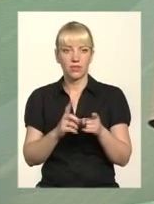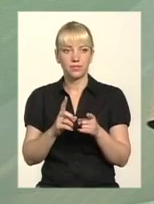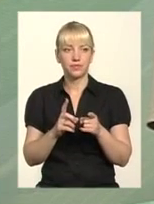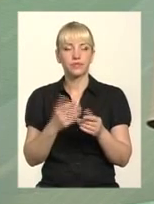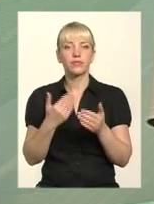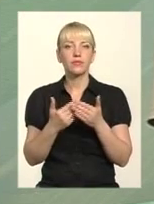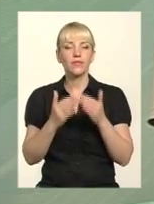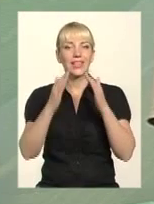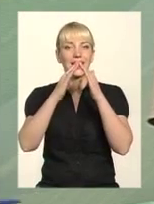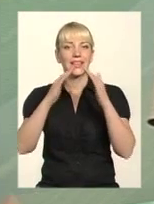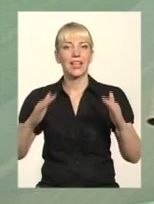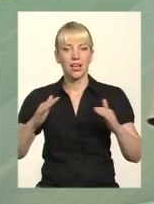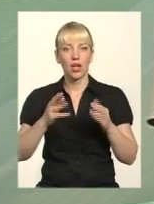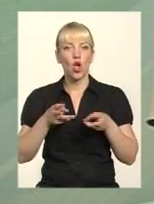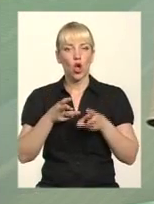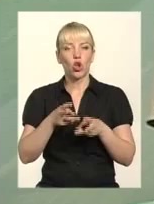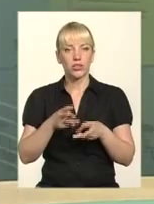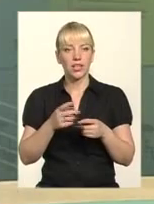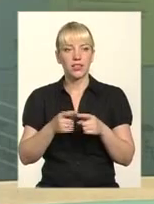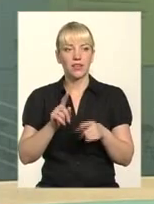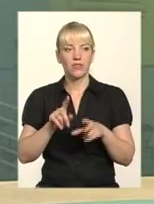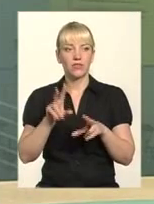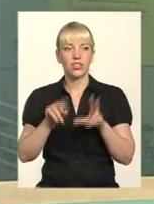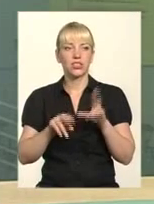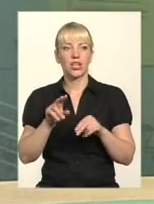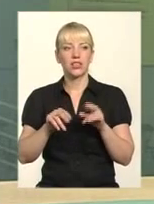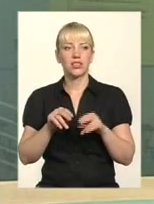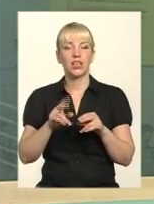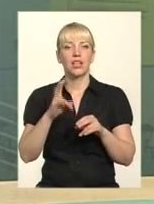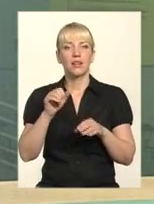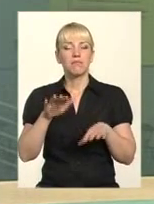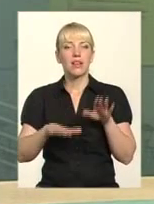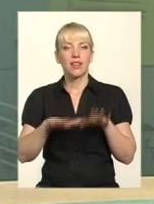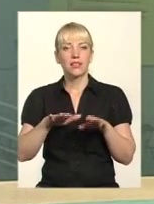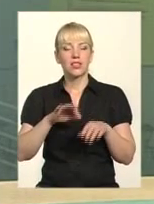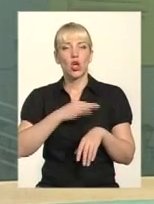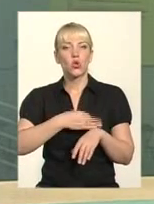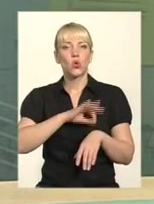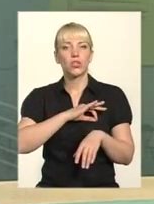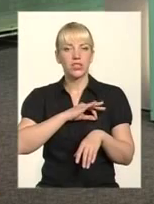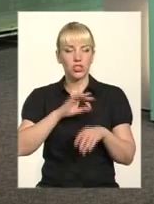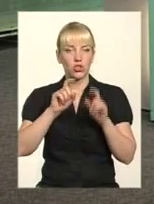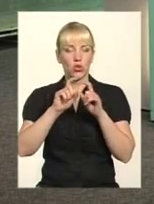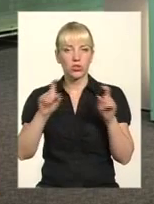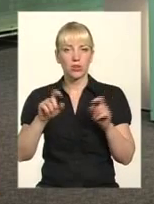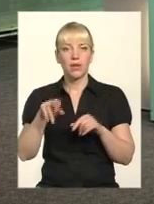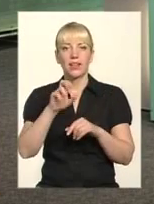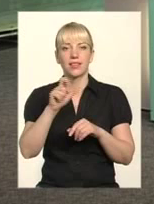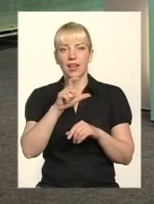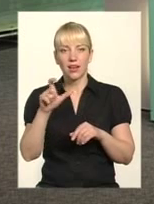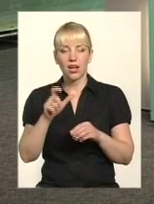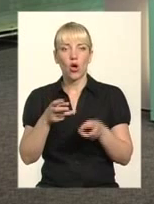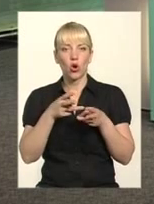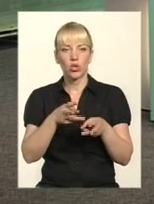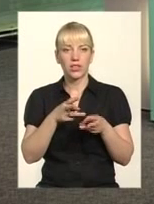Дахова котельня, але вона на балансі юридичної вже особи. Дахова котельня платить по